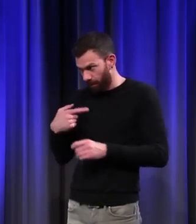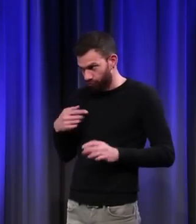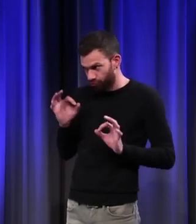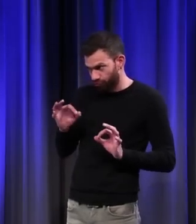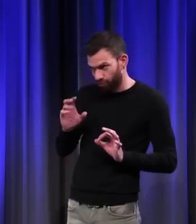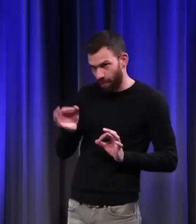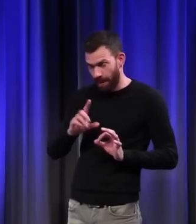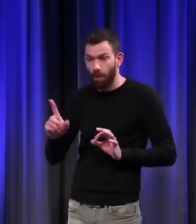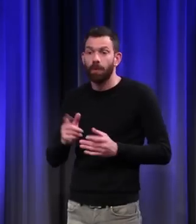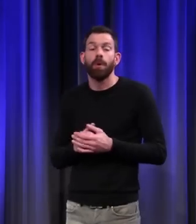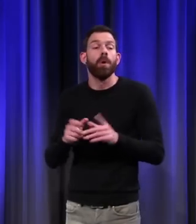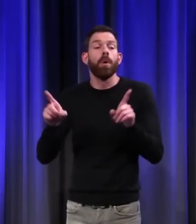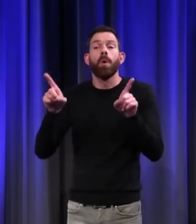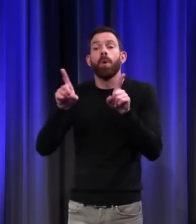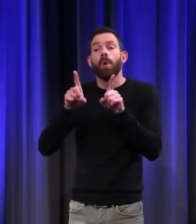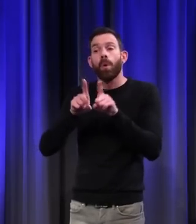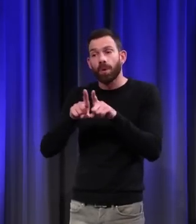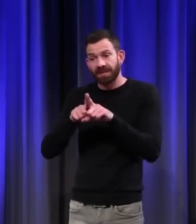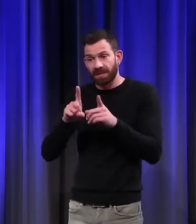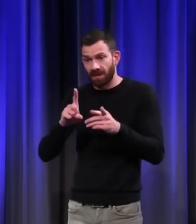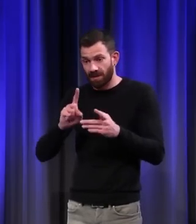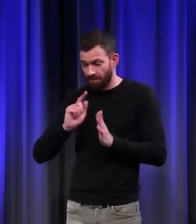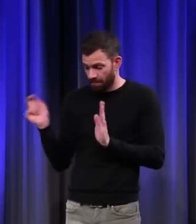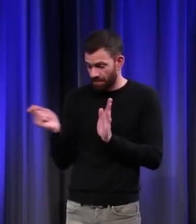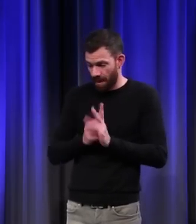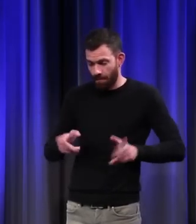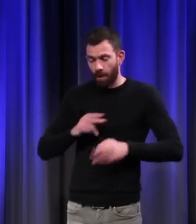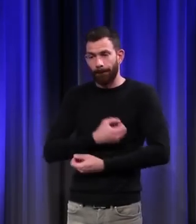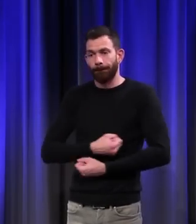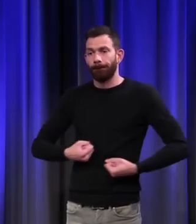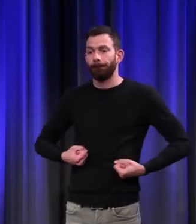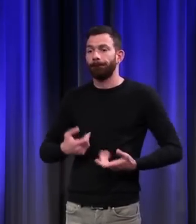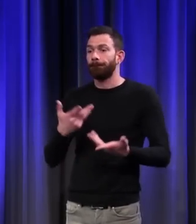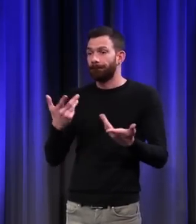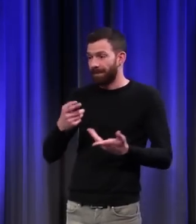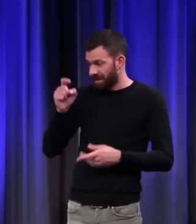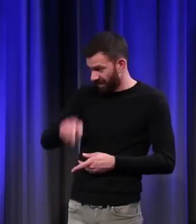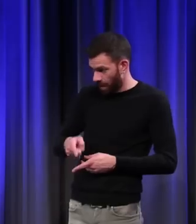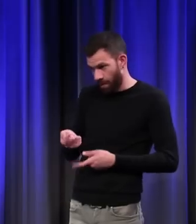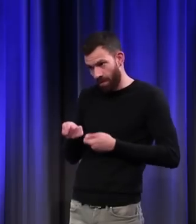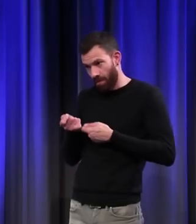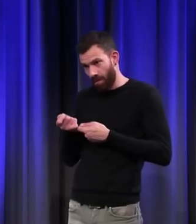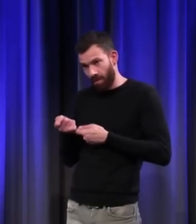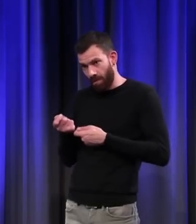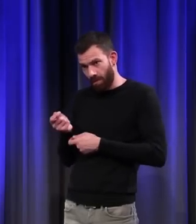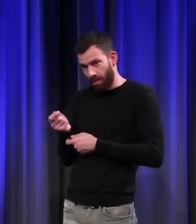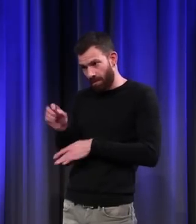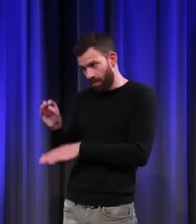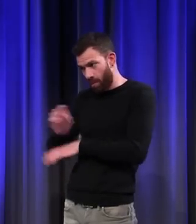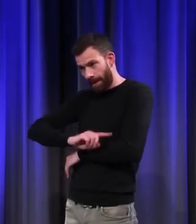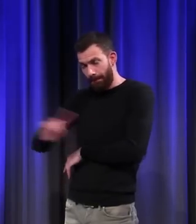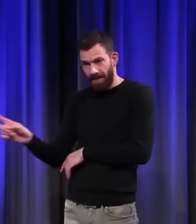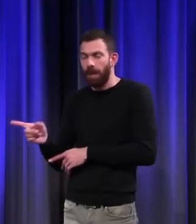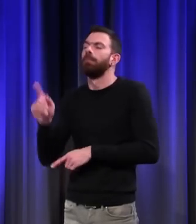'il faut leur imposer, en période de carême, par exemple, des jours de jeûne ou pas ? Ça nous fait sourire,